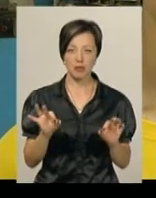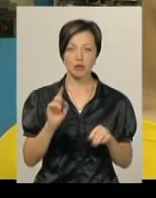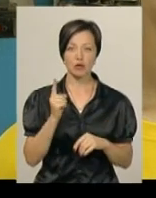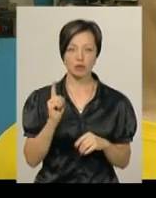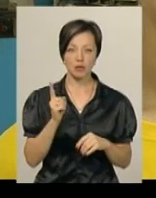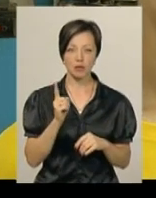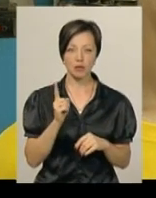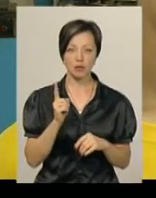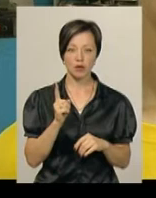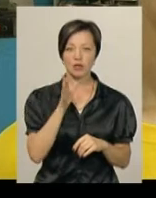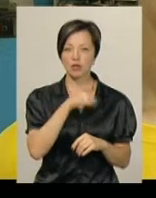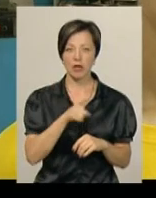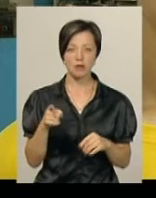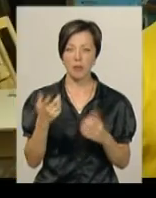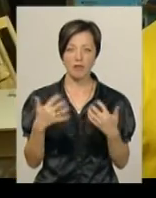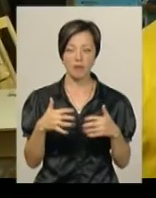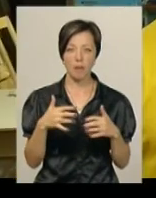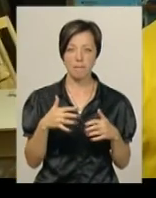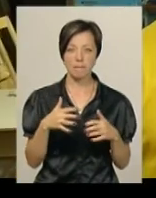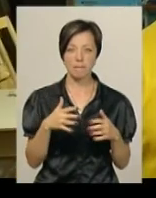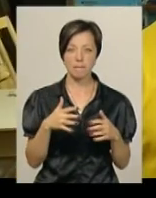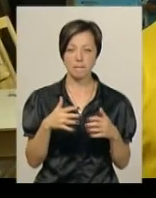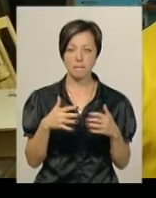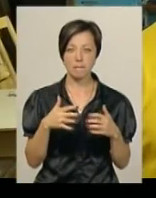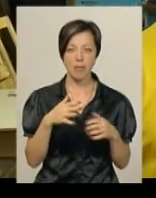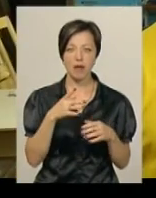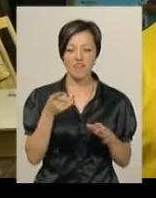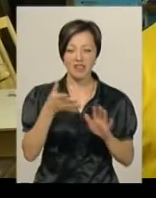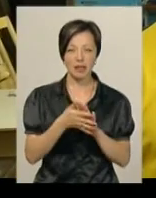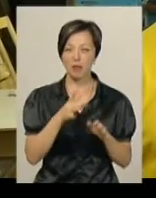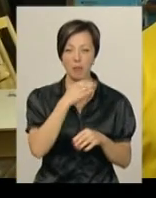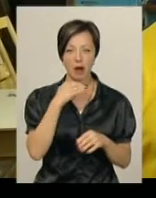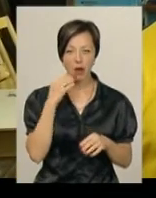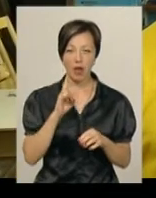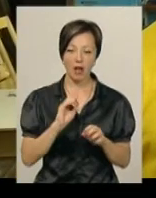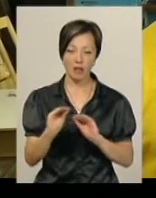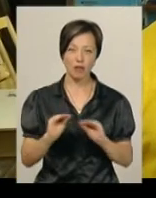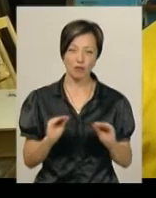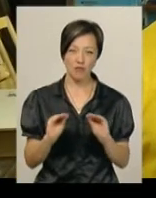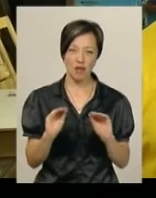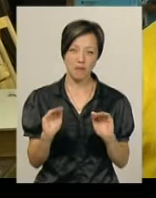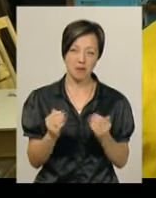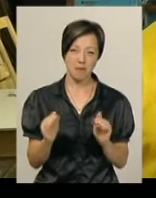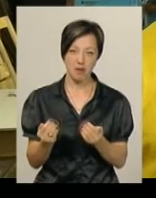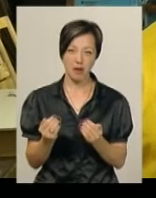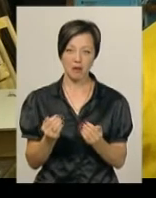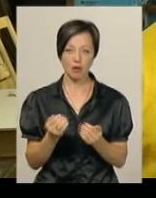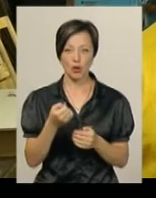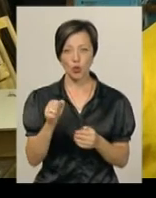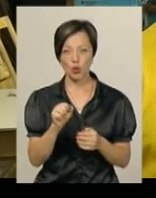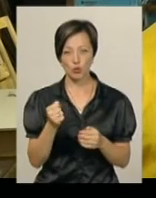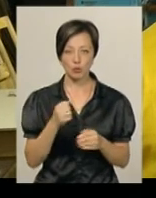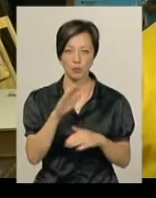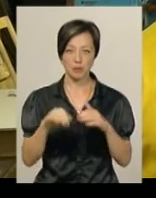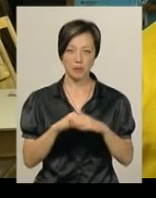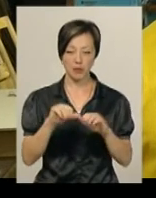ми витратили небагато, але налаштування мінімальні, підлаштувати ручку під